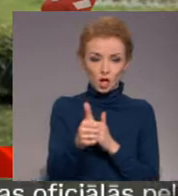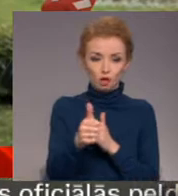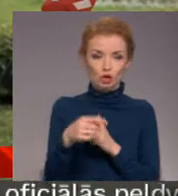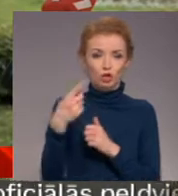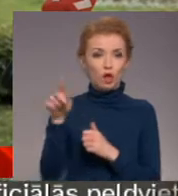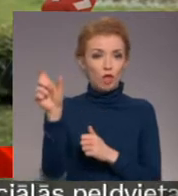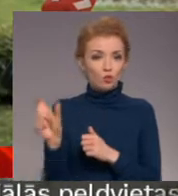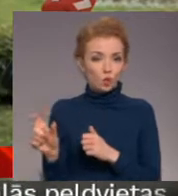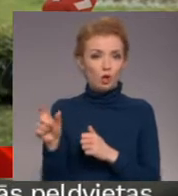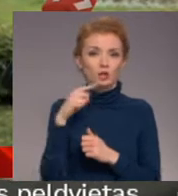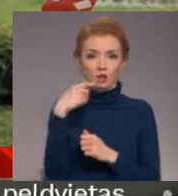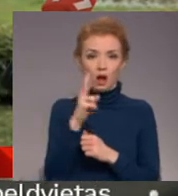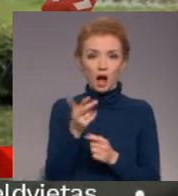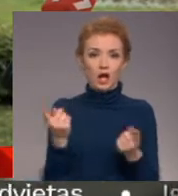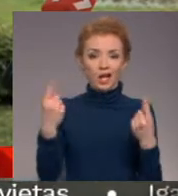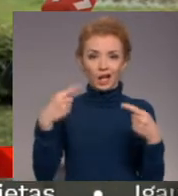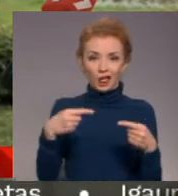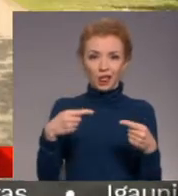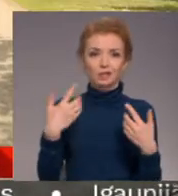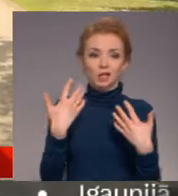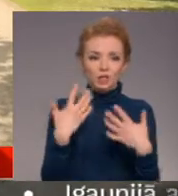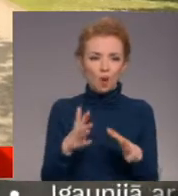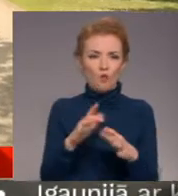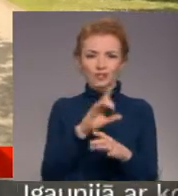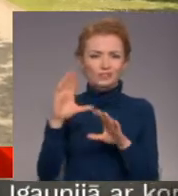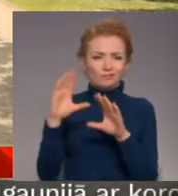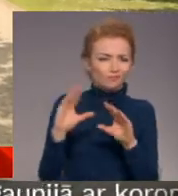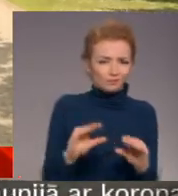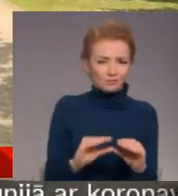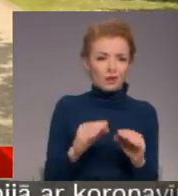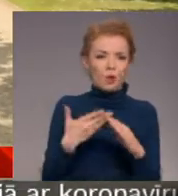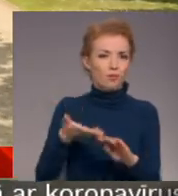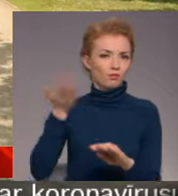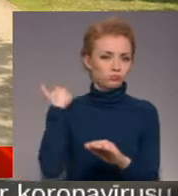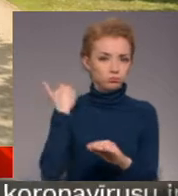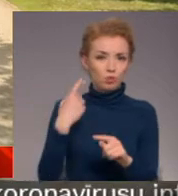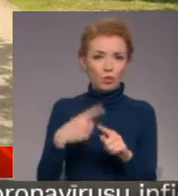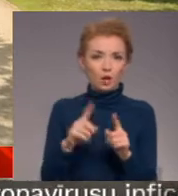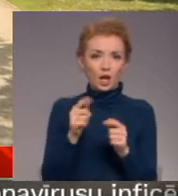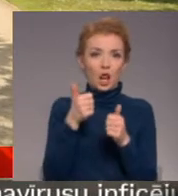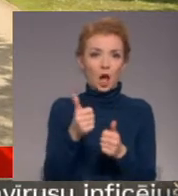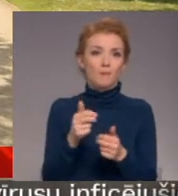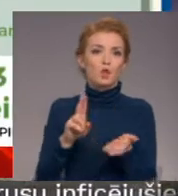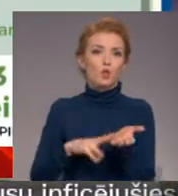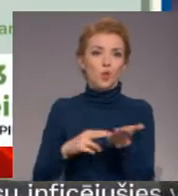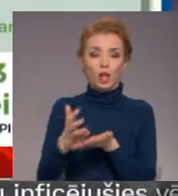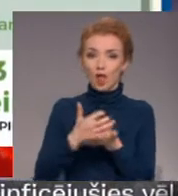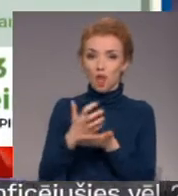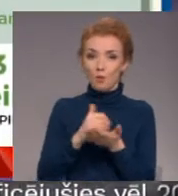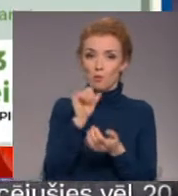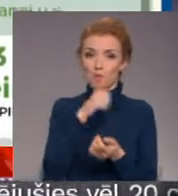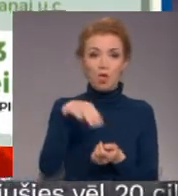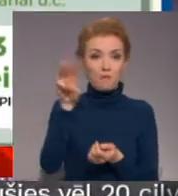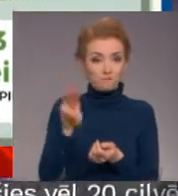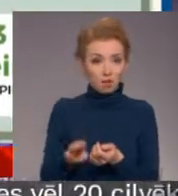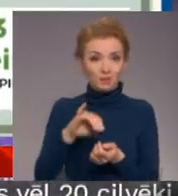pieļauja, ka krīzes zemākais punkts jau varētu būt aiz muguras, par ko liecinot salīdzinoši labie nodokļu ieņēmu un mājā. Ja situācija